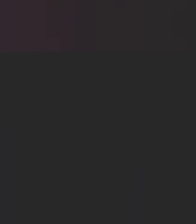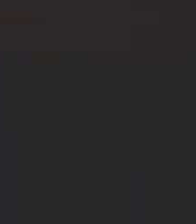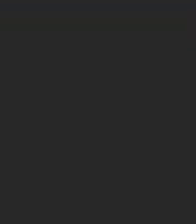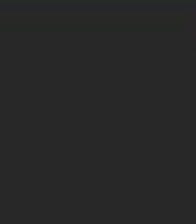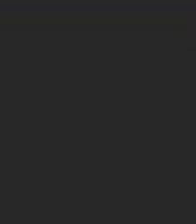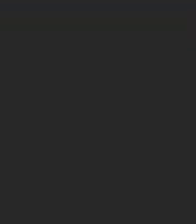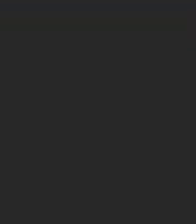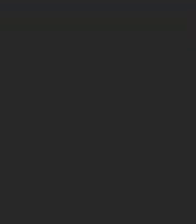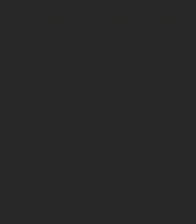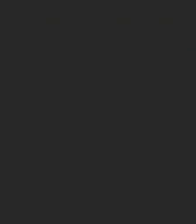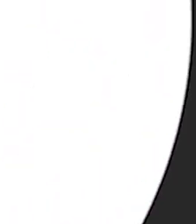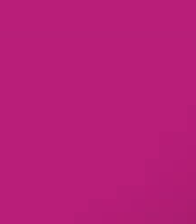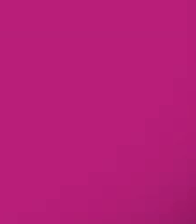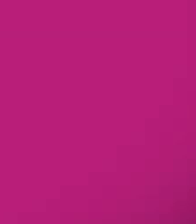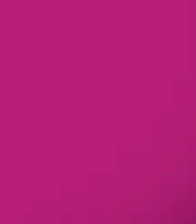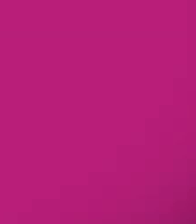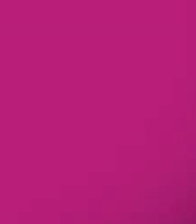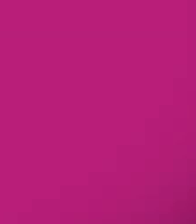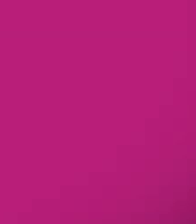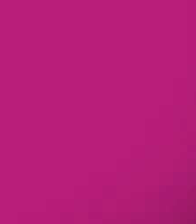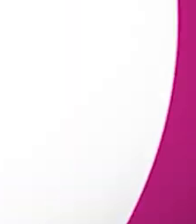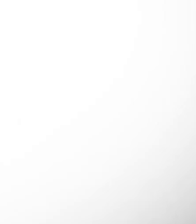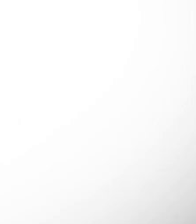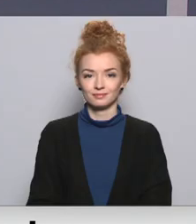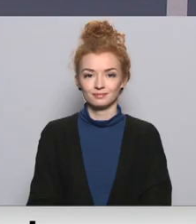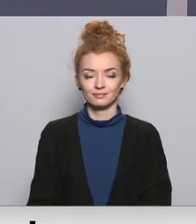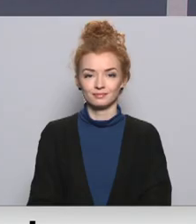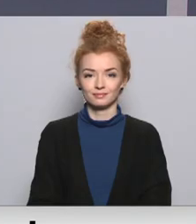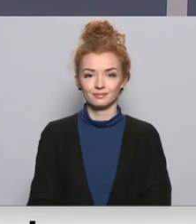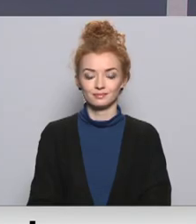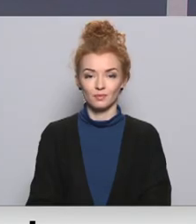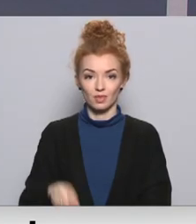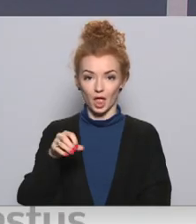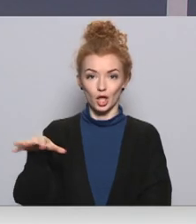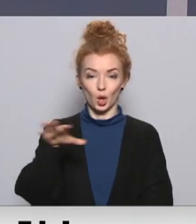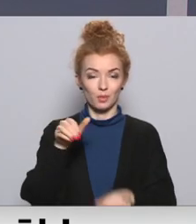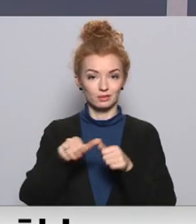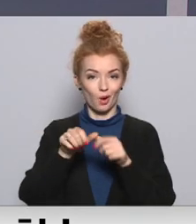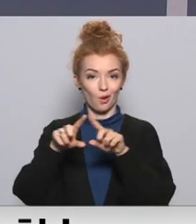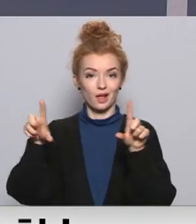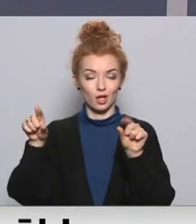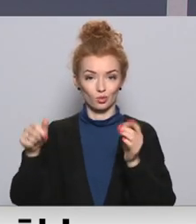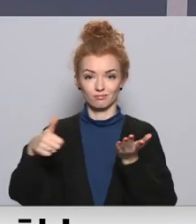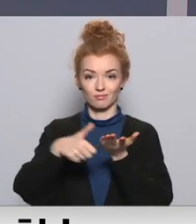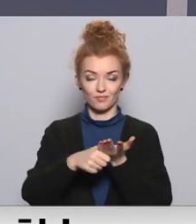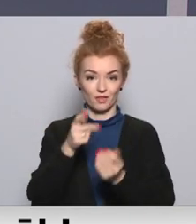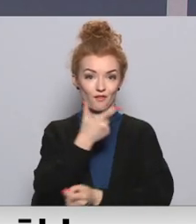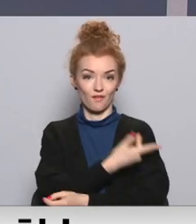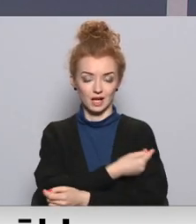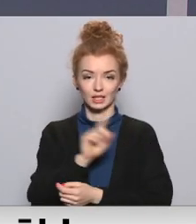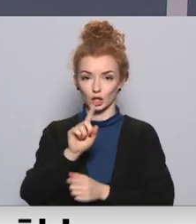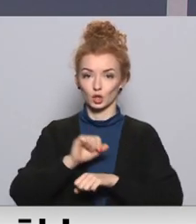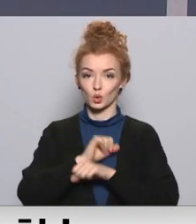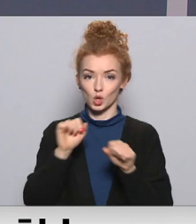Re! Viss ēters ir te! Eiropas zāļu aģentūras reģistrētās vakcīnas ir